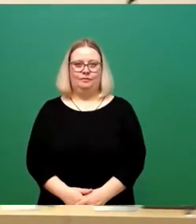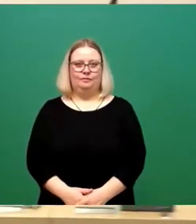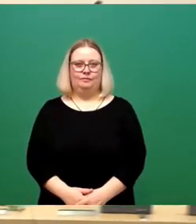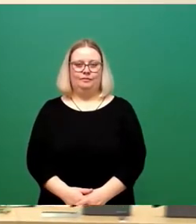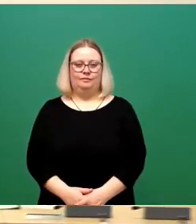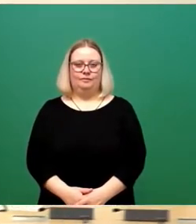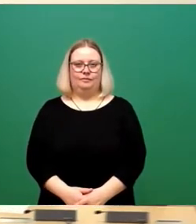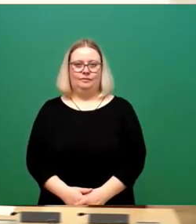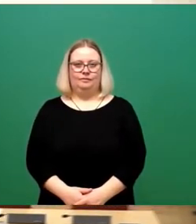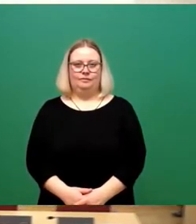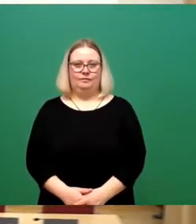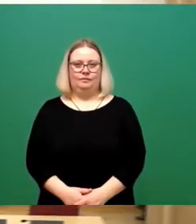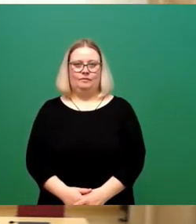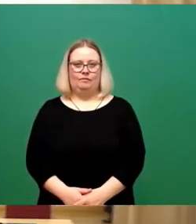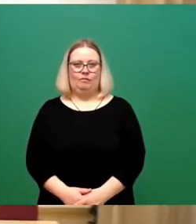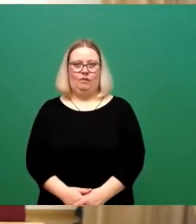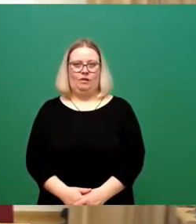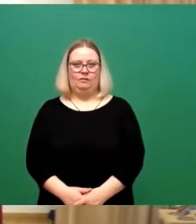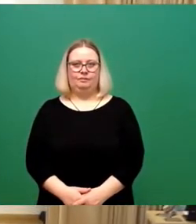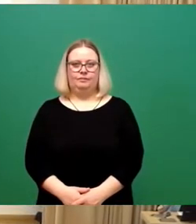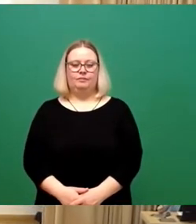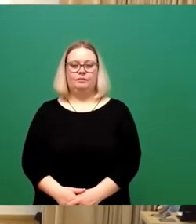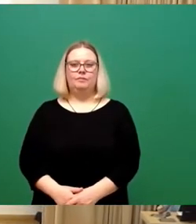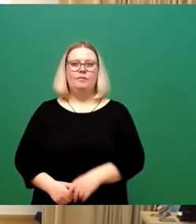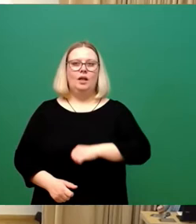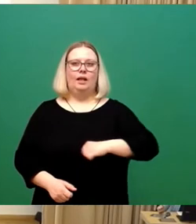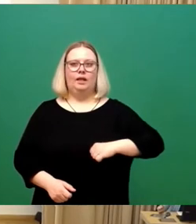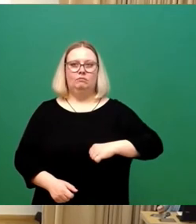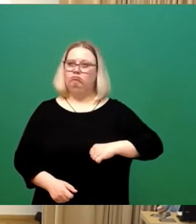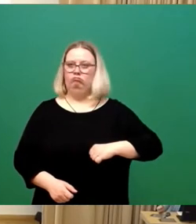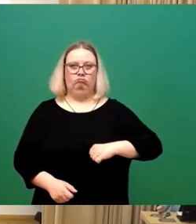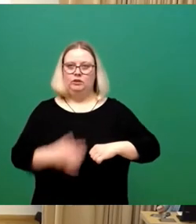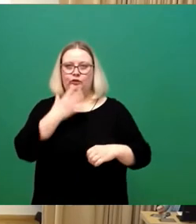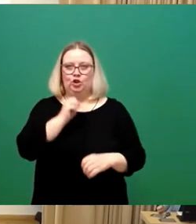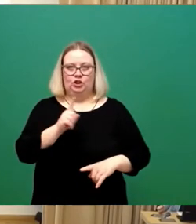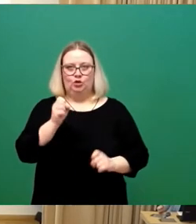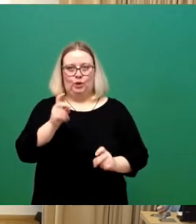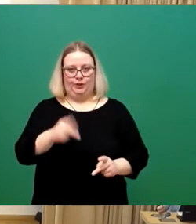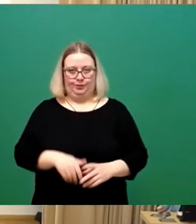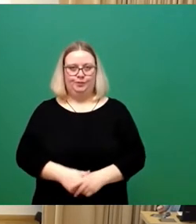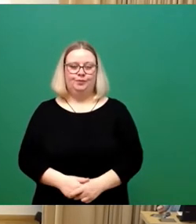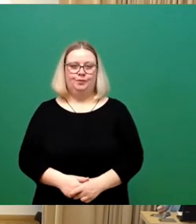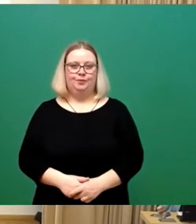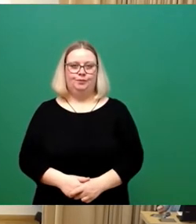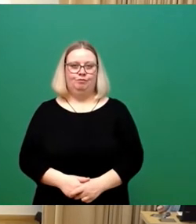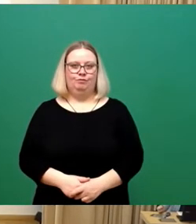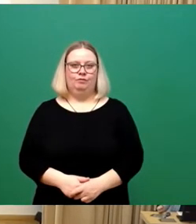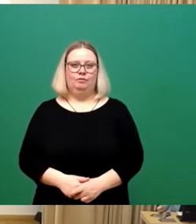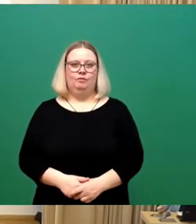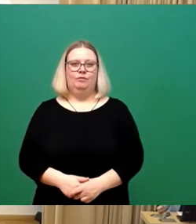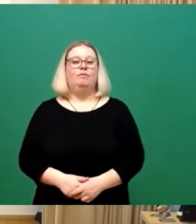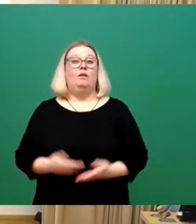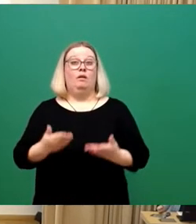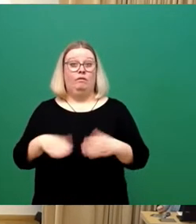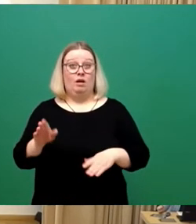Als nächstes Fraktion Die Linke, Herr Schollbach. Nein, verzichtet. Dann als nächstes Freie Wähler, Freie